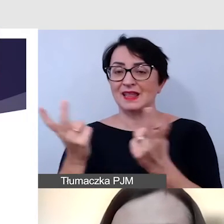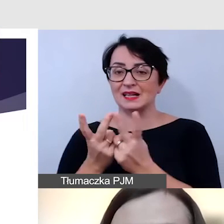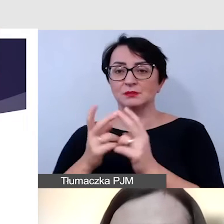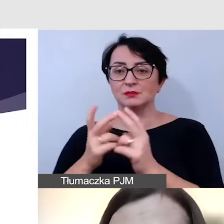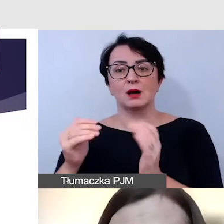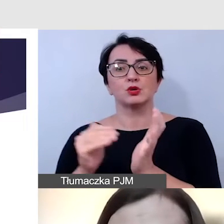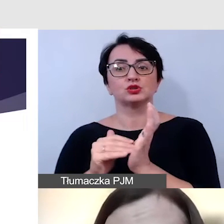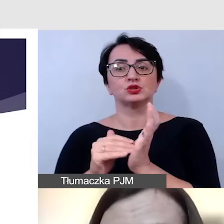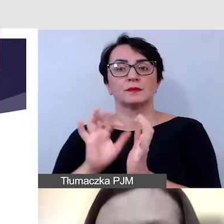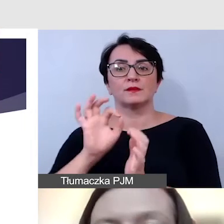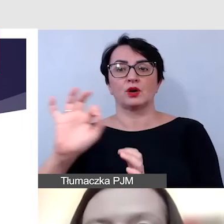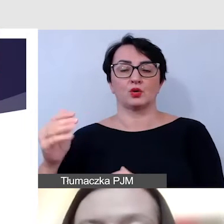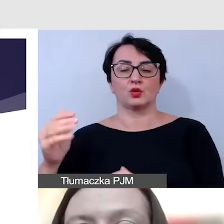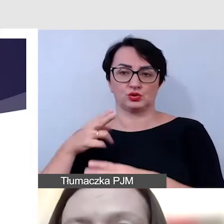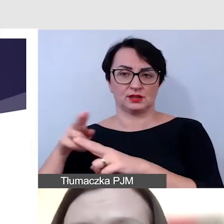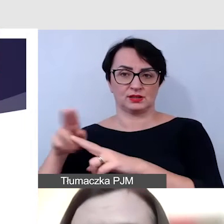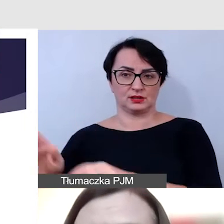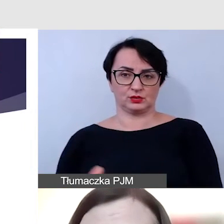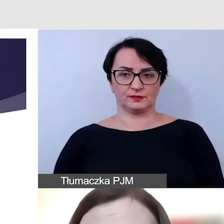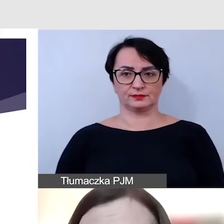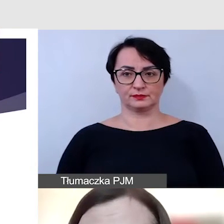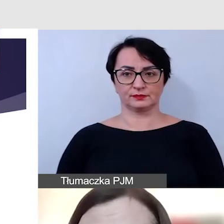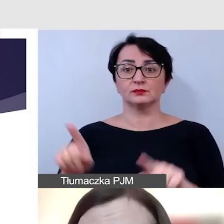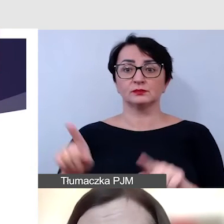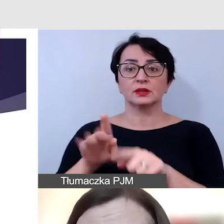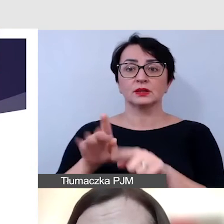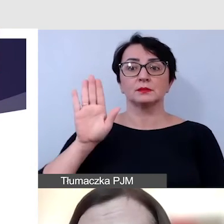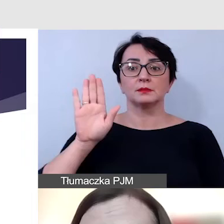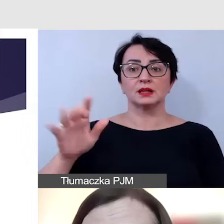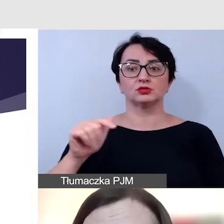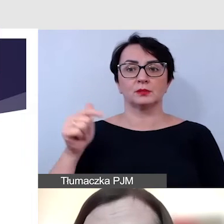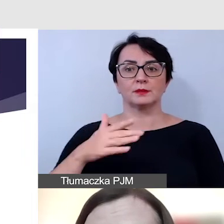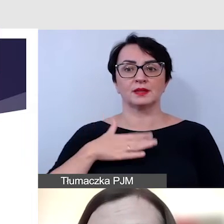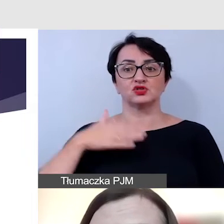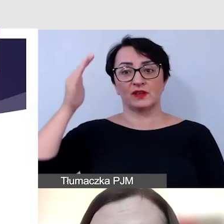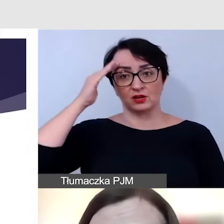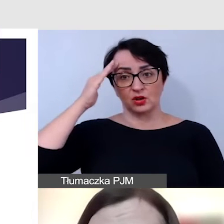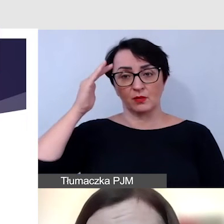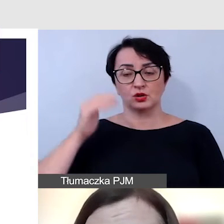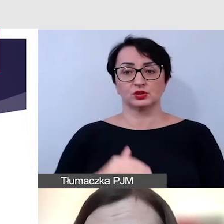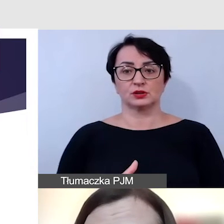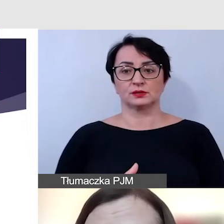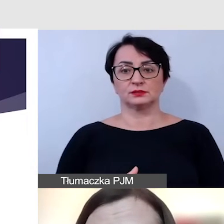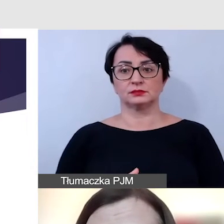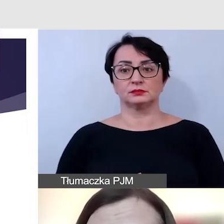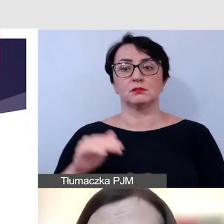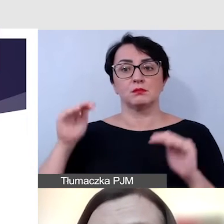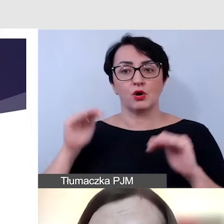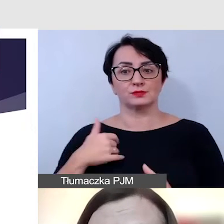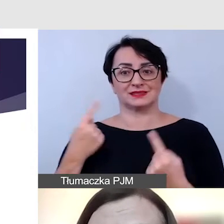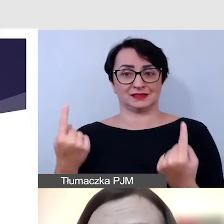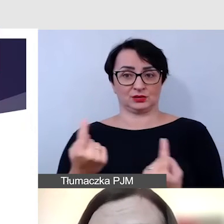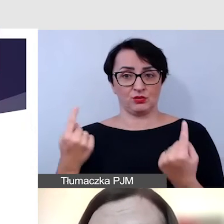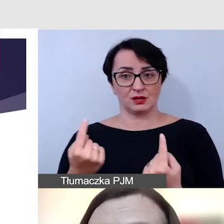potrzeby uczestników. I mieć świadomość tego, że może się zdarzyć tak,